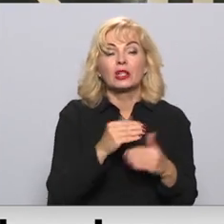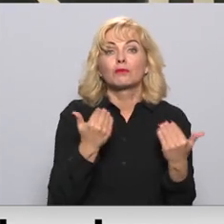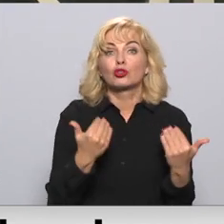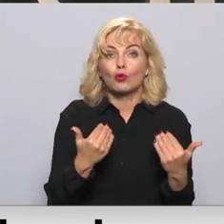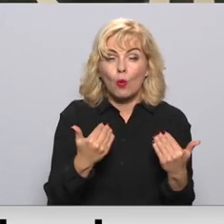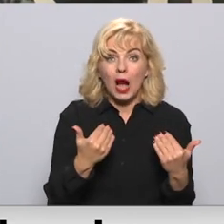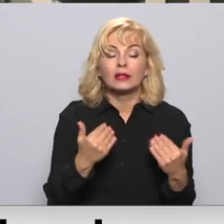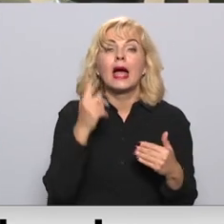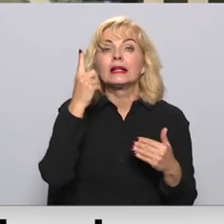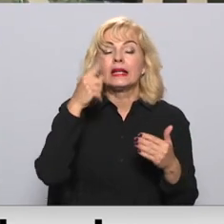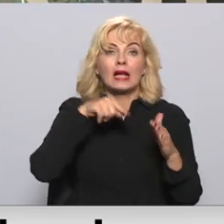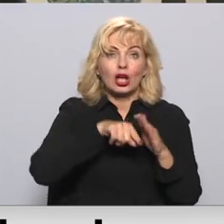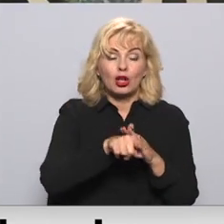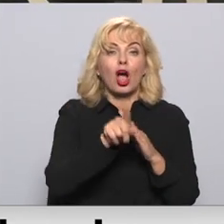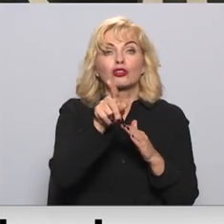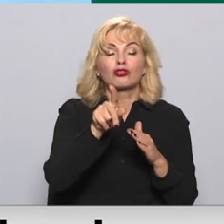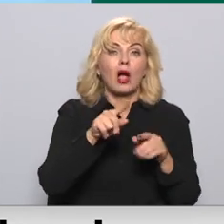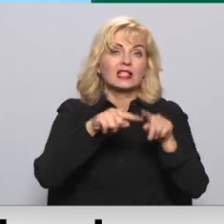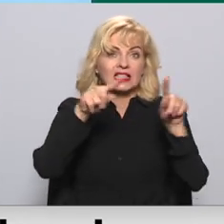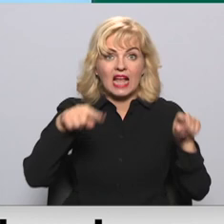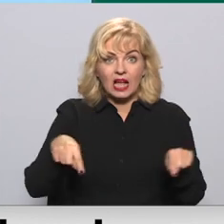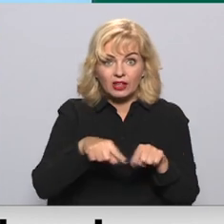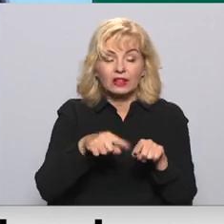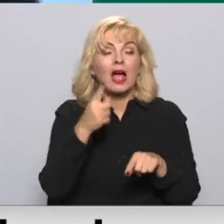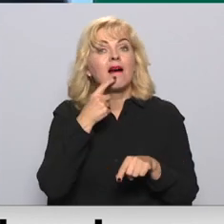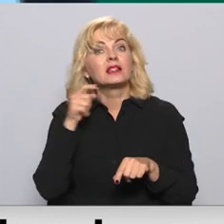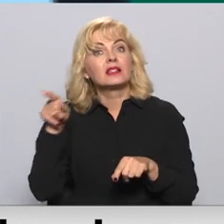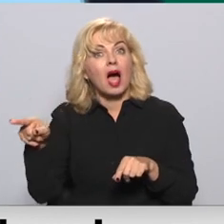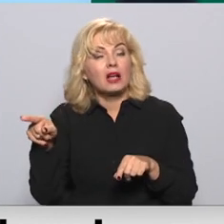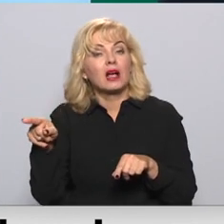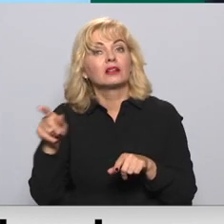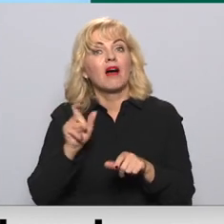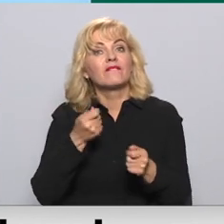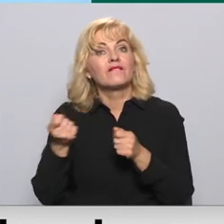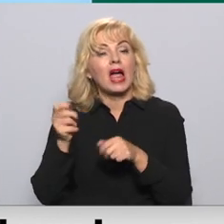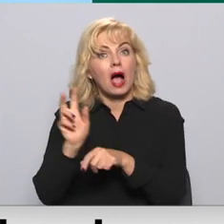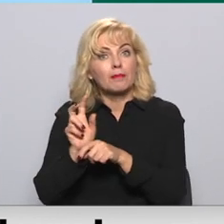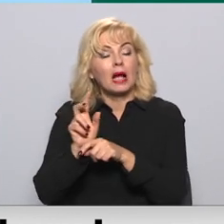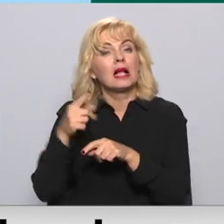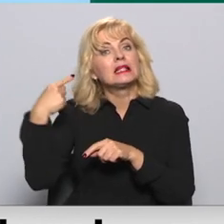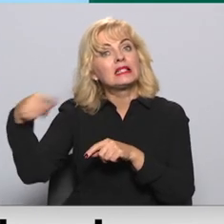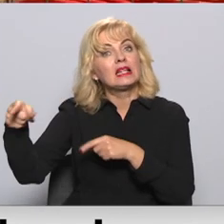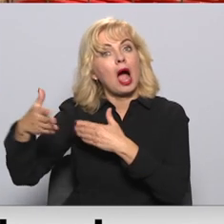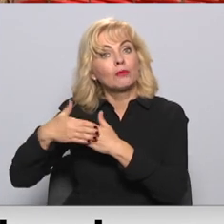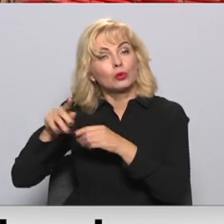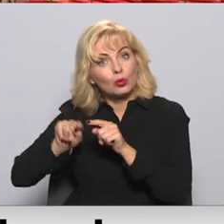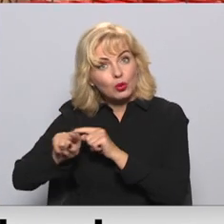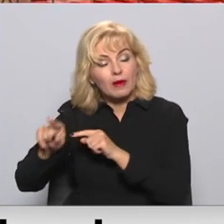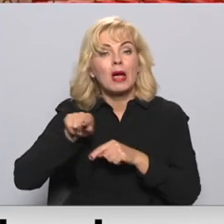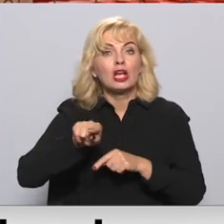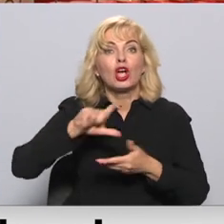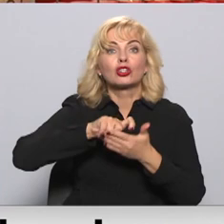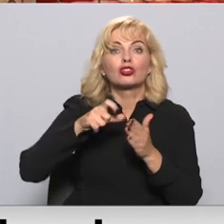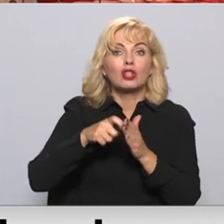tās ļūšas par iegu zaļā režīmu tirgotavās. Sarkanā režīma veikalu apmeklētājiem jādodas uz otram durvīm, bet iekštaupās